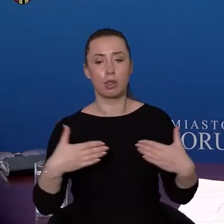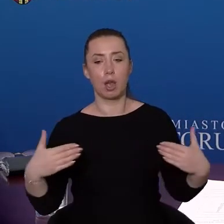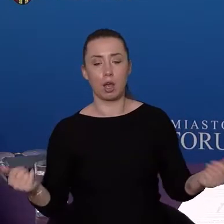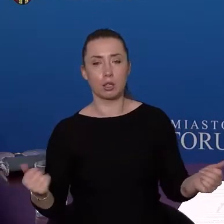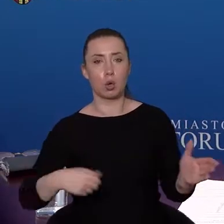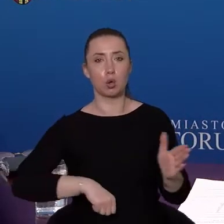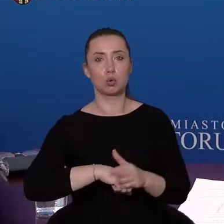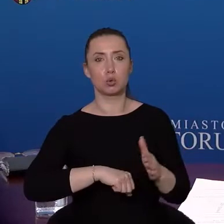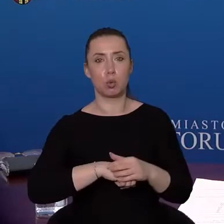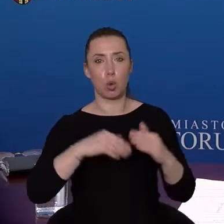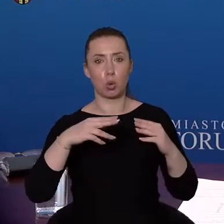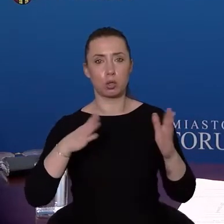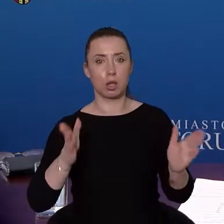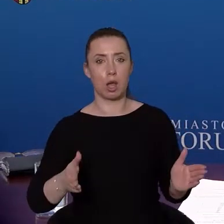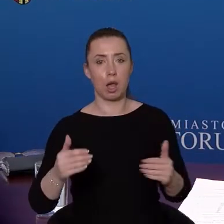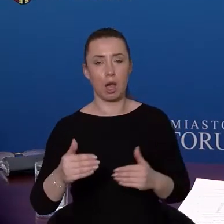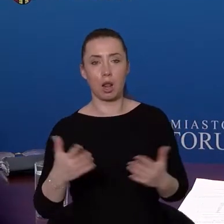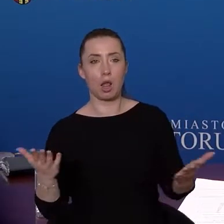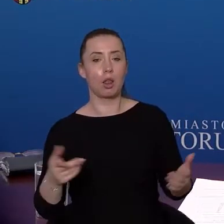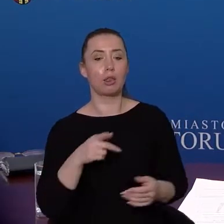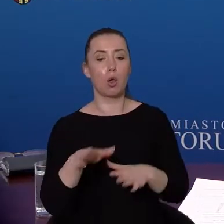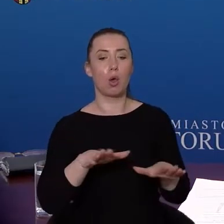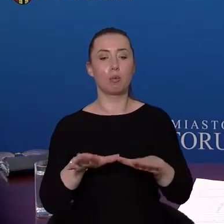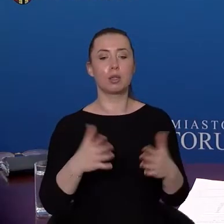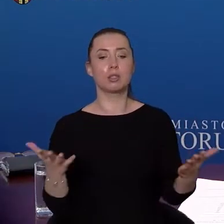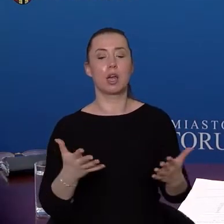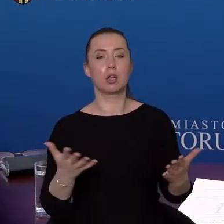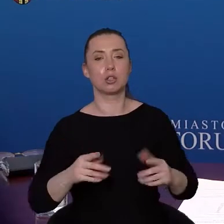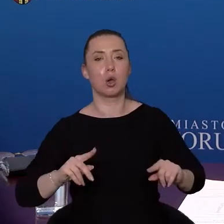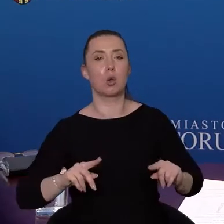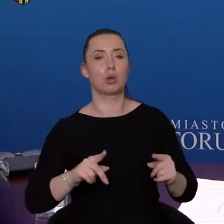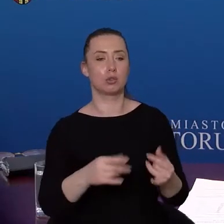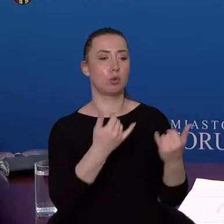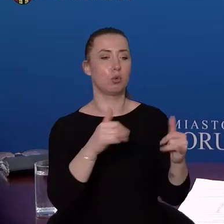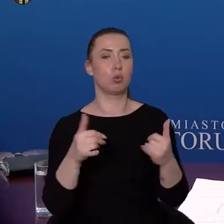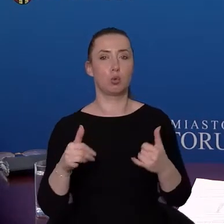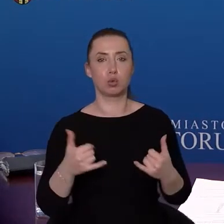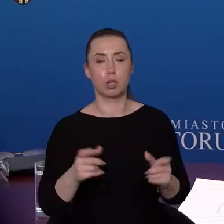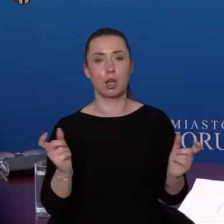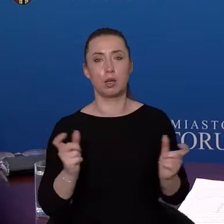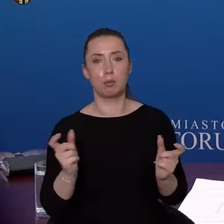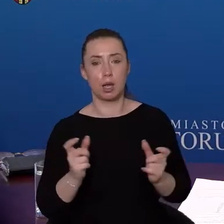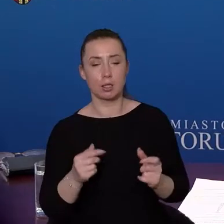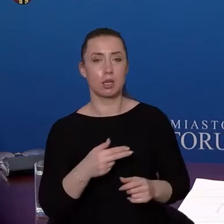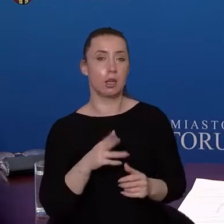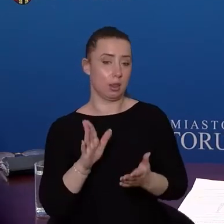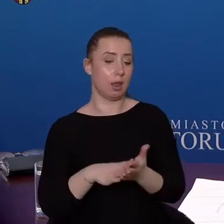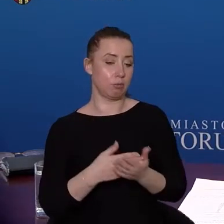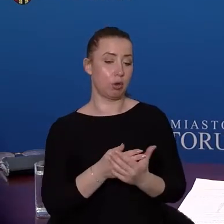obiekty sportowe. To są te miejsca, gdzie działalność organizuje także miasto,